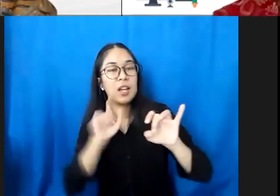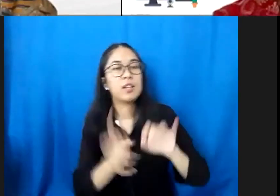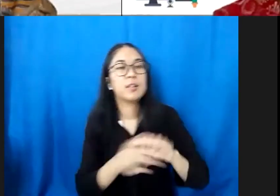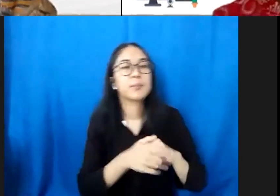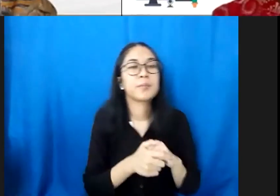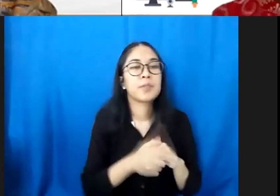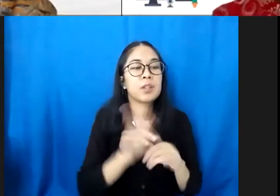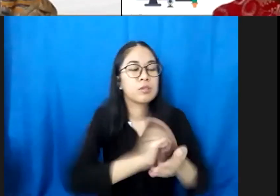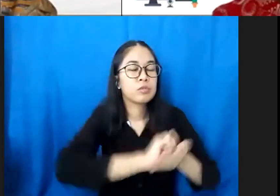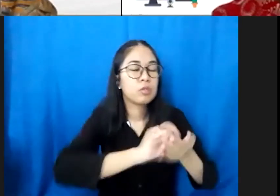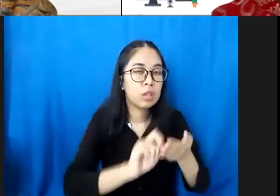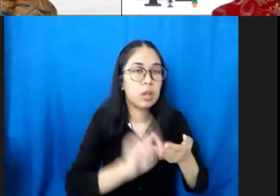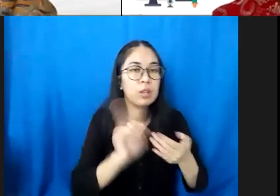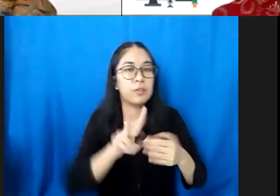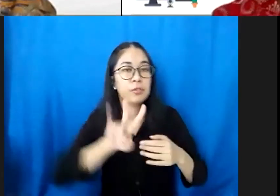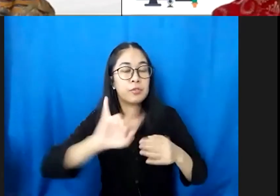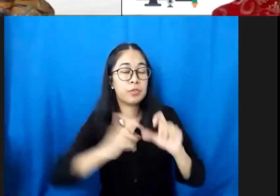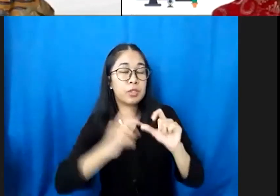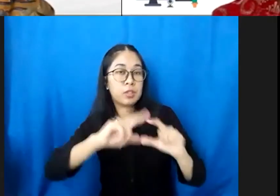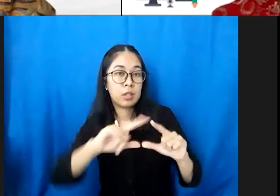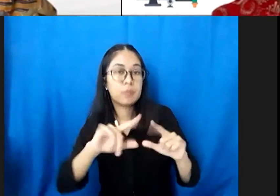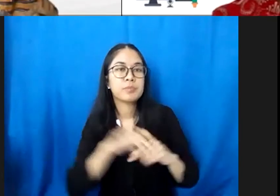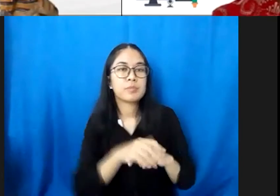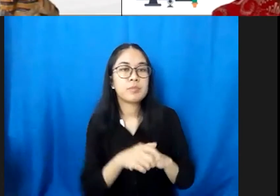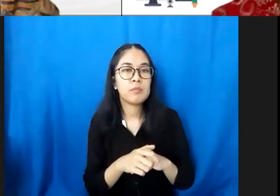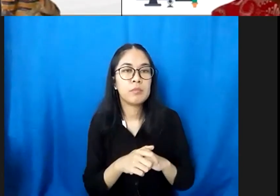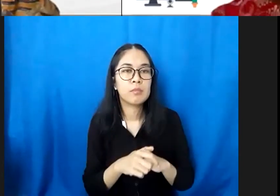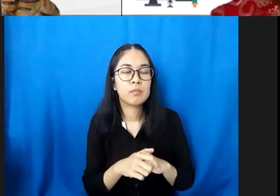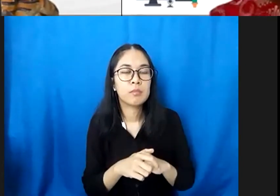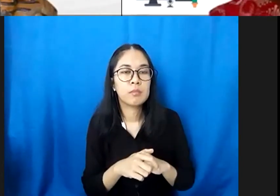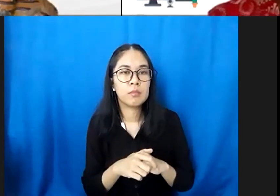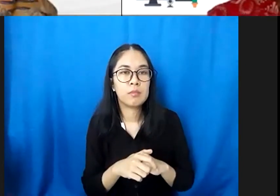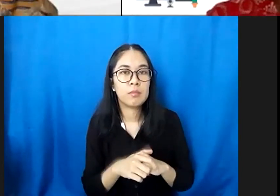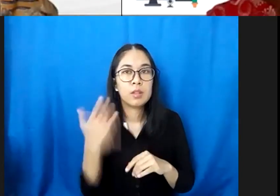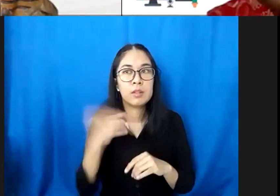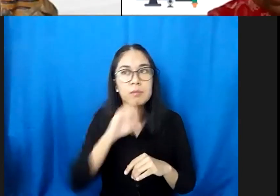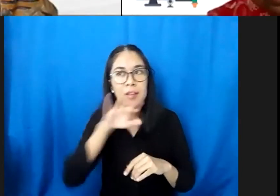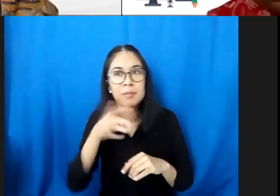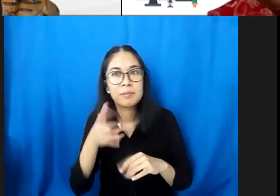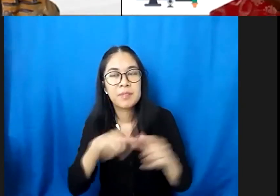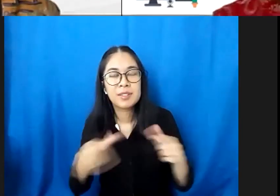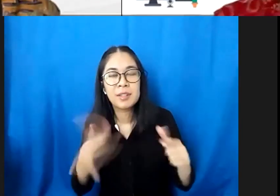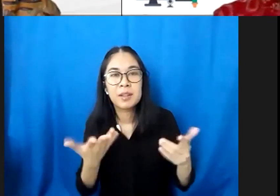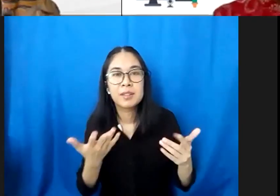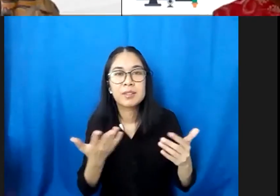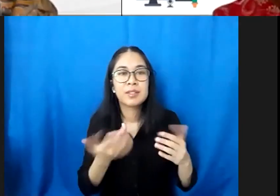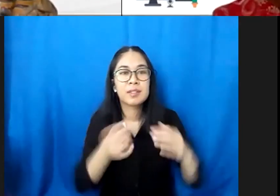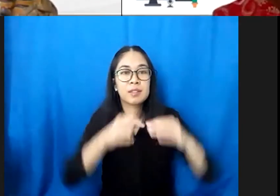school termasuk PISA di mana kita bahasanya Prof tadi apa di bawah menjalar terus